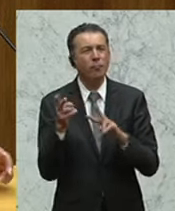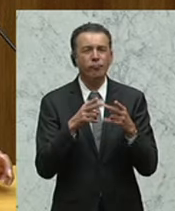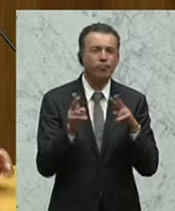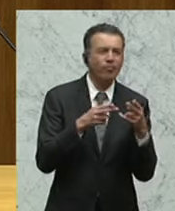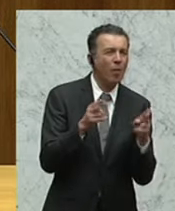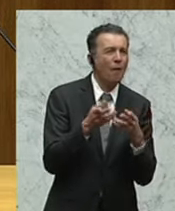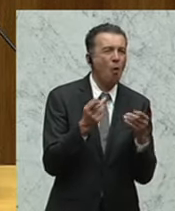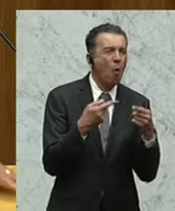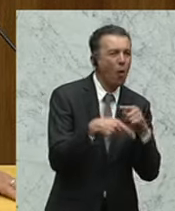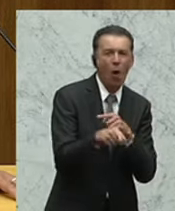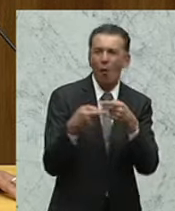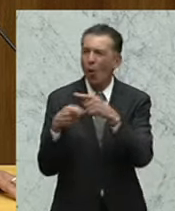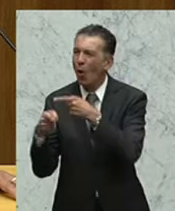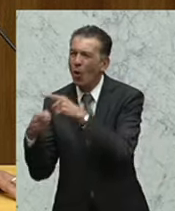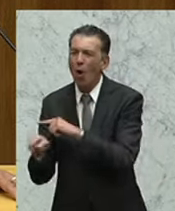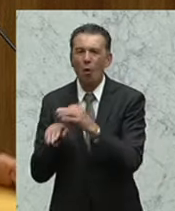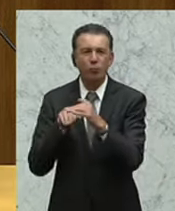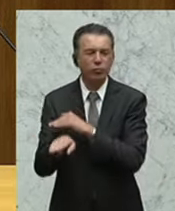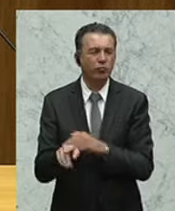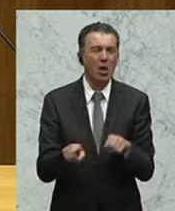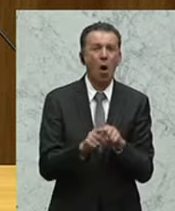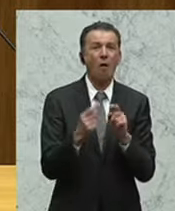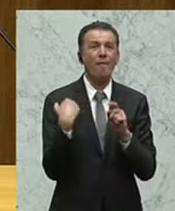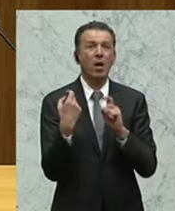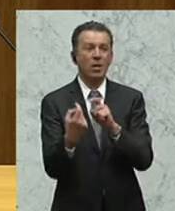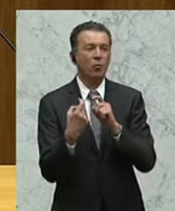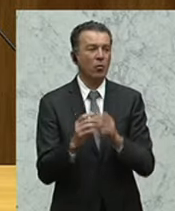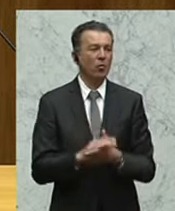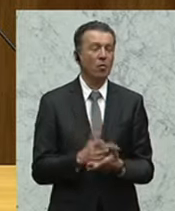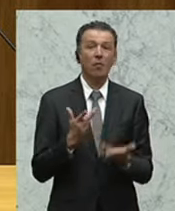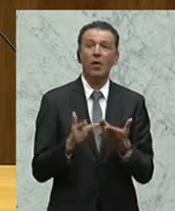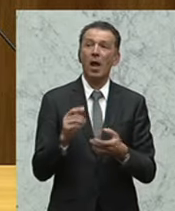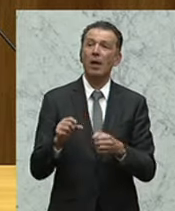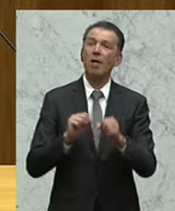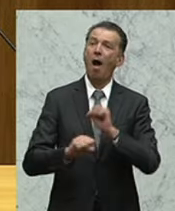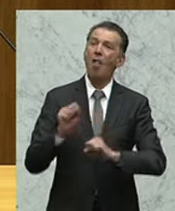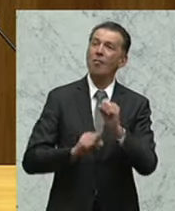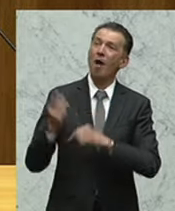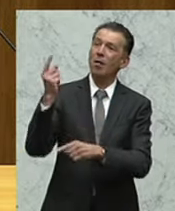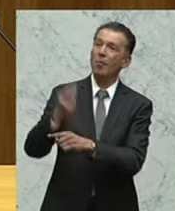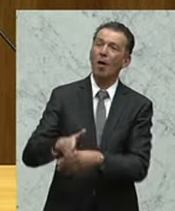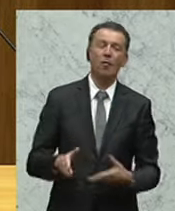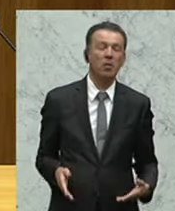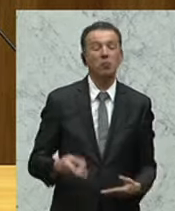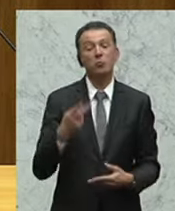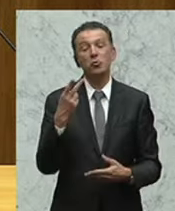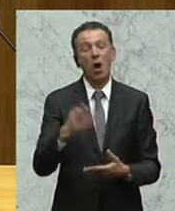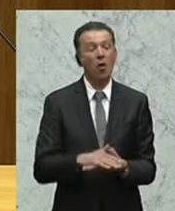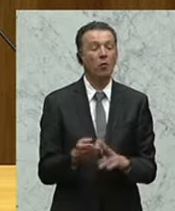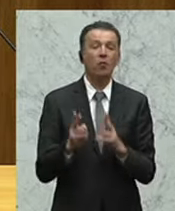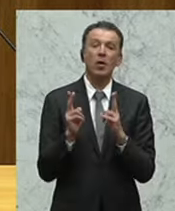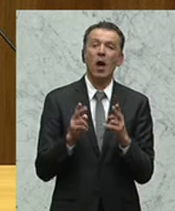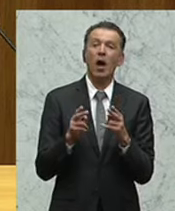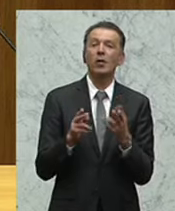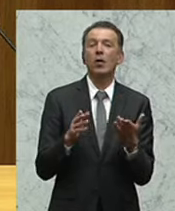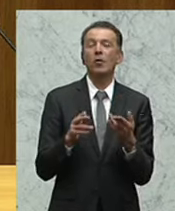suchen oder sogar, wie auch schon in der Diskussion gefallen ist, sich einen Anwalt zu nehmen und da zu schauen, wie kann